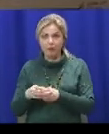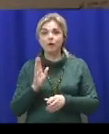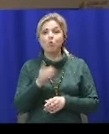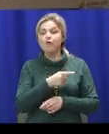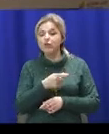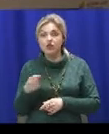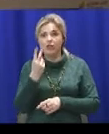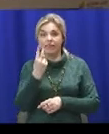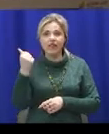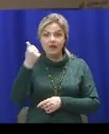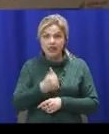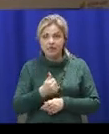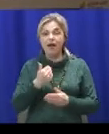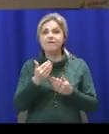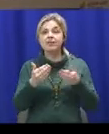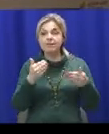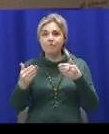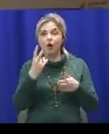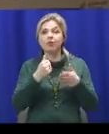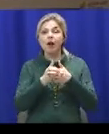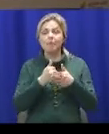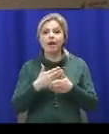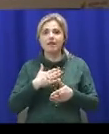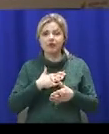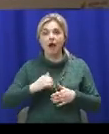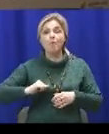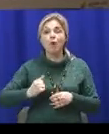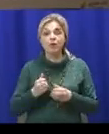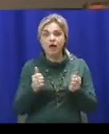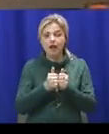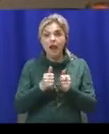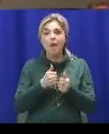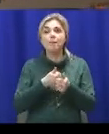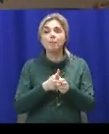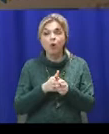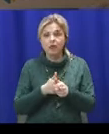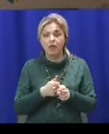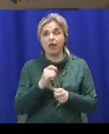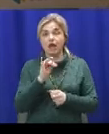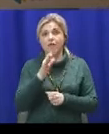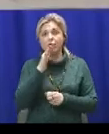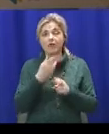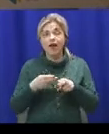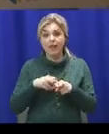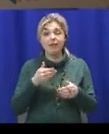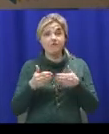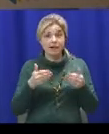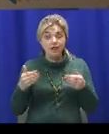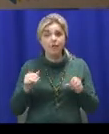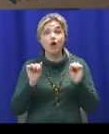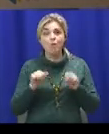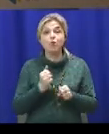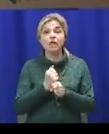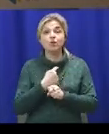тижнів виставку на базі наших партнерів бібліотеки Кропивницького. Під час цієї виставки можна проводити